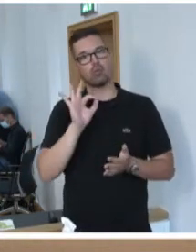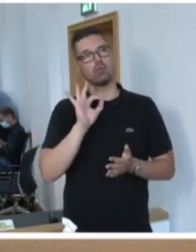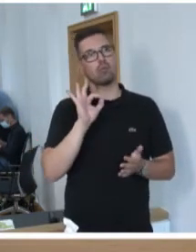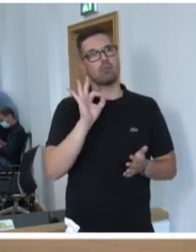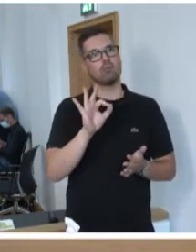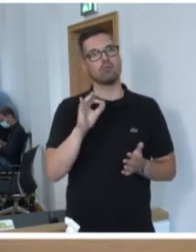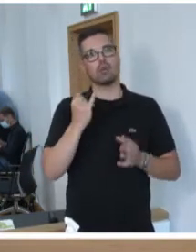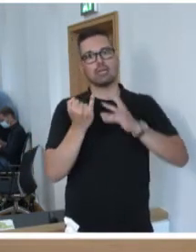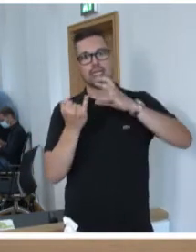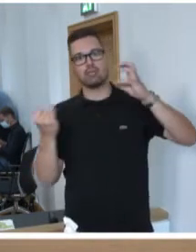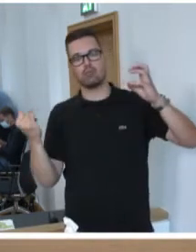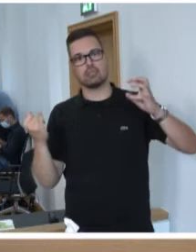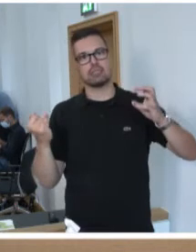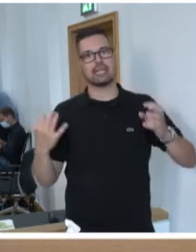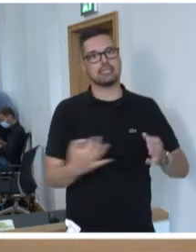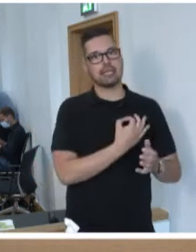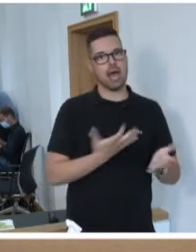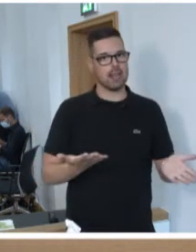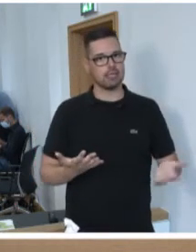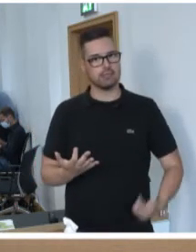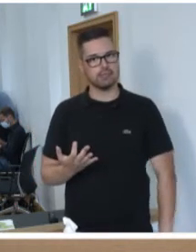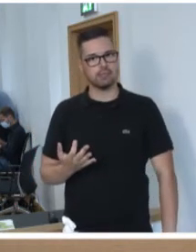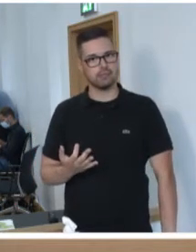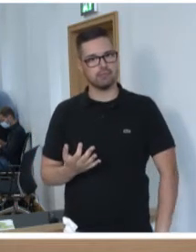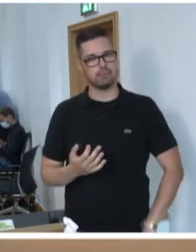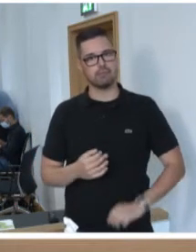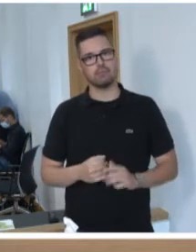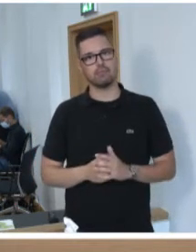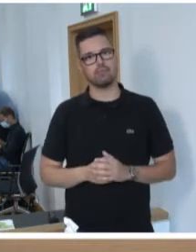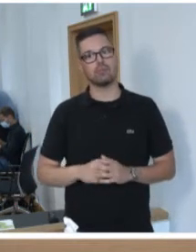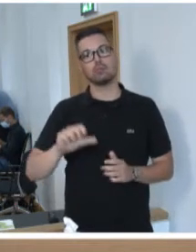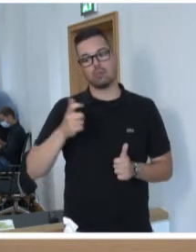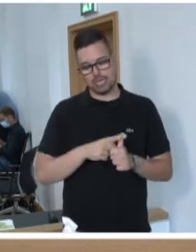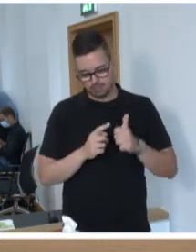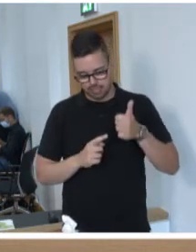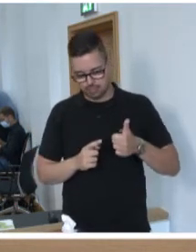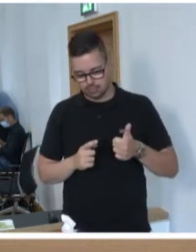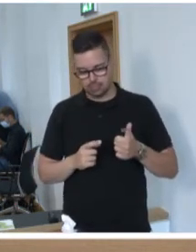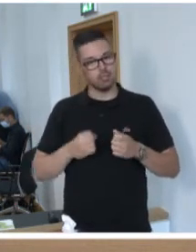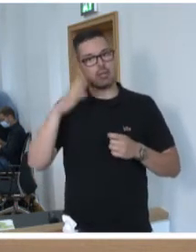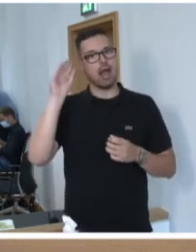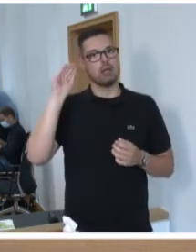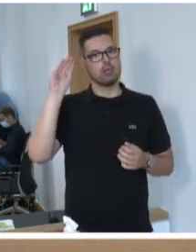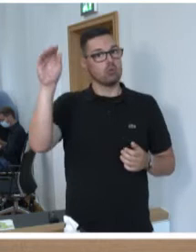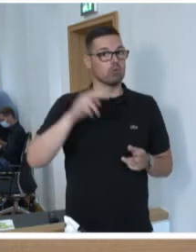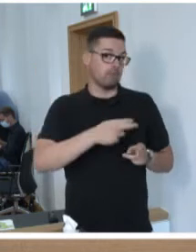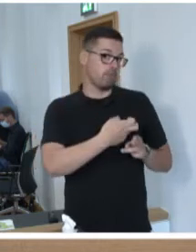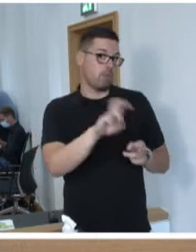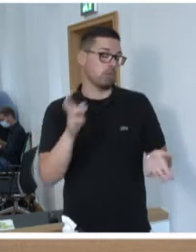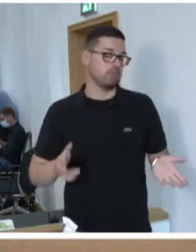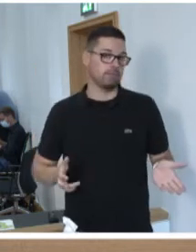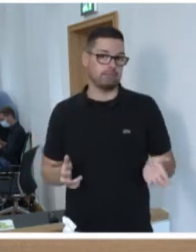Industriestandort Saarland als Ganzes? Zunächst einmal die Ungewissheit über die Zukunft der Ford-Werke.